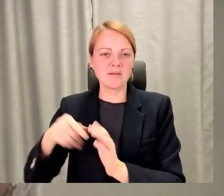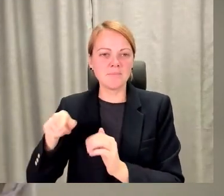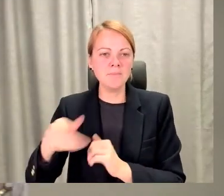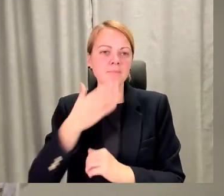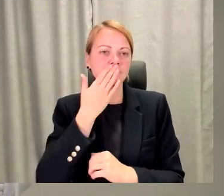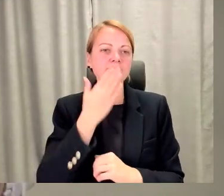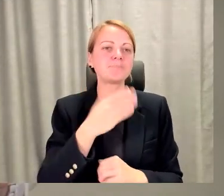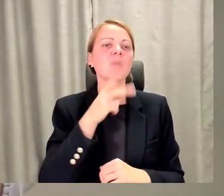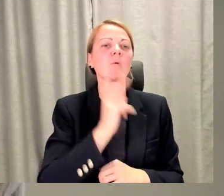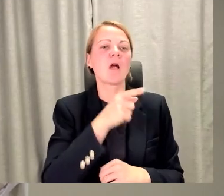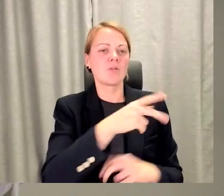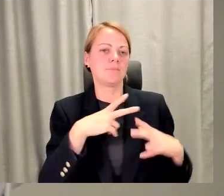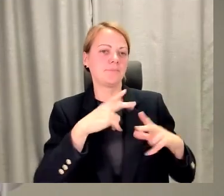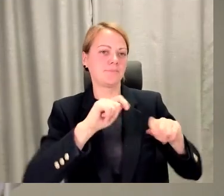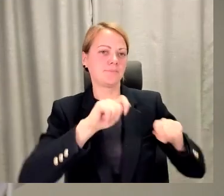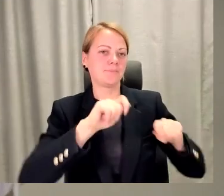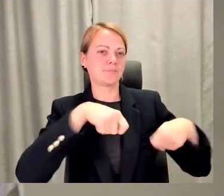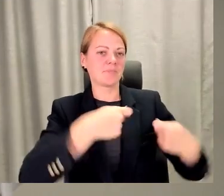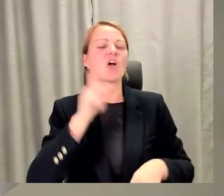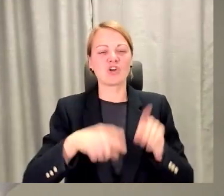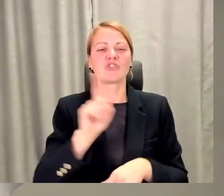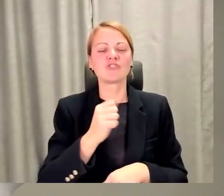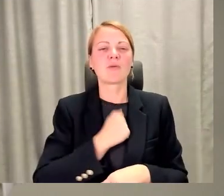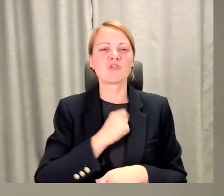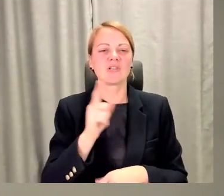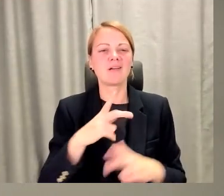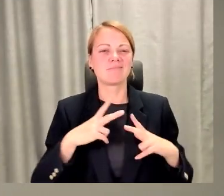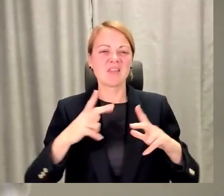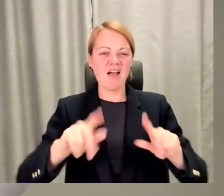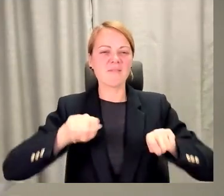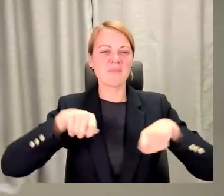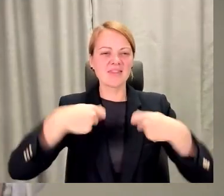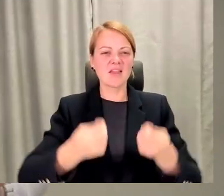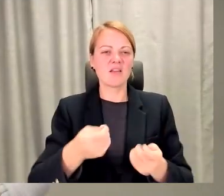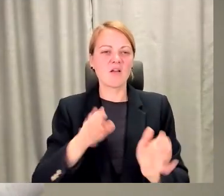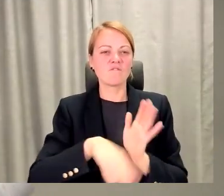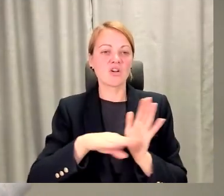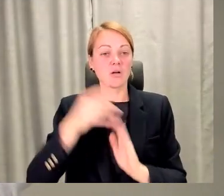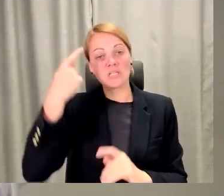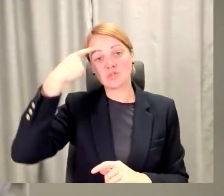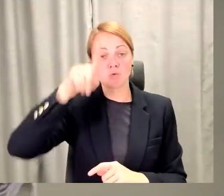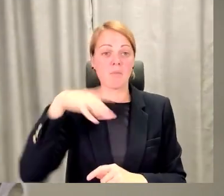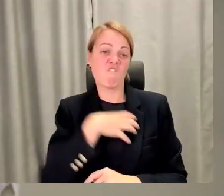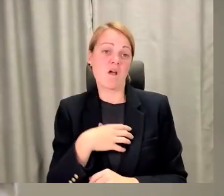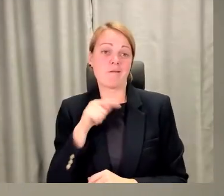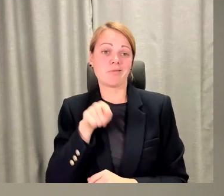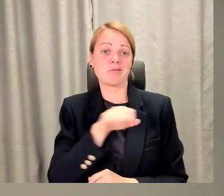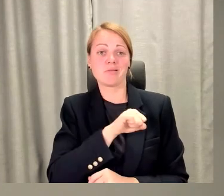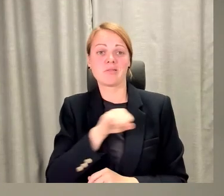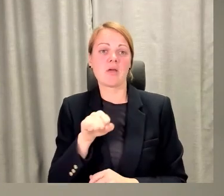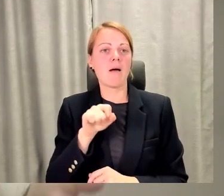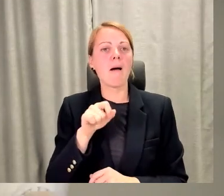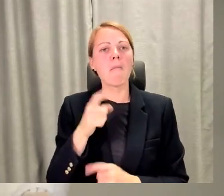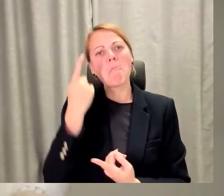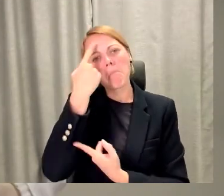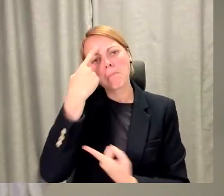Diemžēl dažais sanāk tā, ka darba devēs vienkārši izdomāja, ka vajag tā, nepainformējot